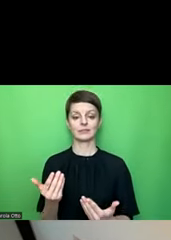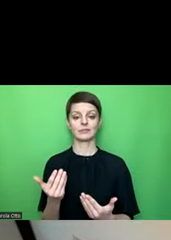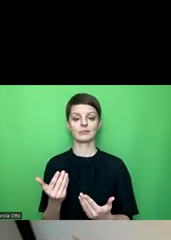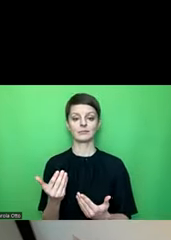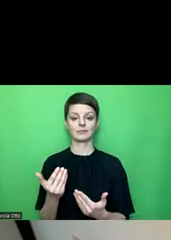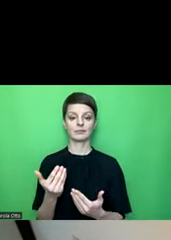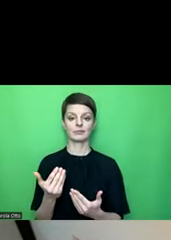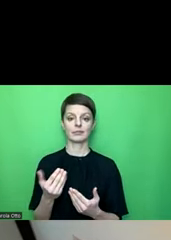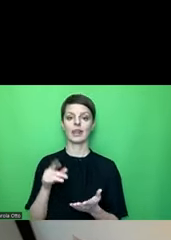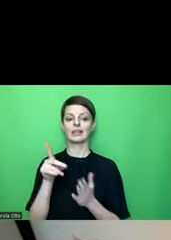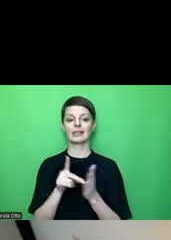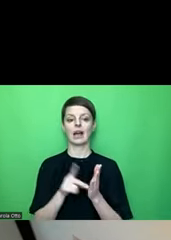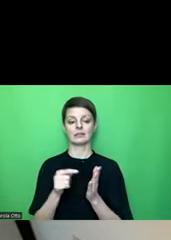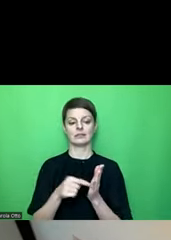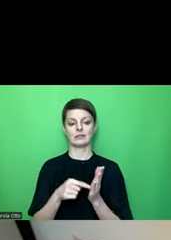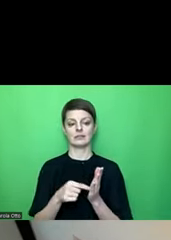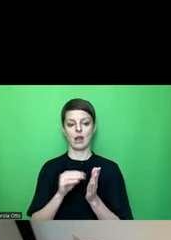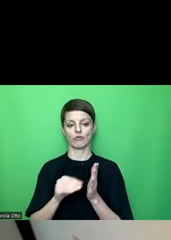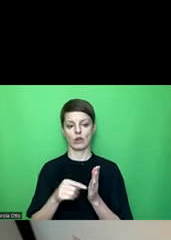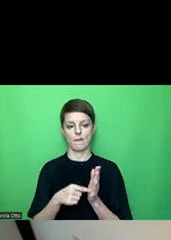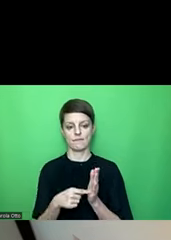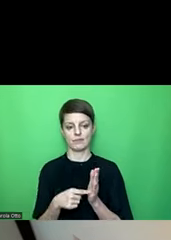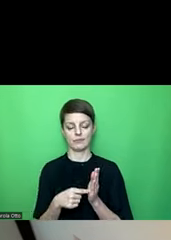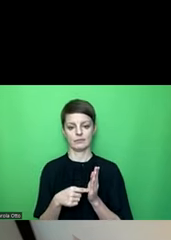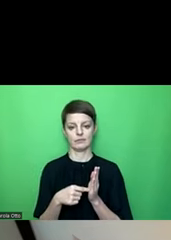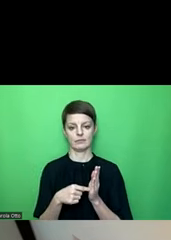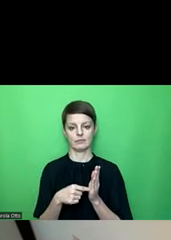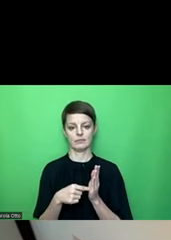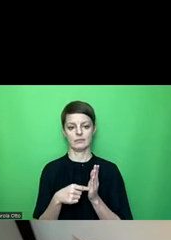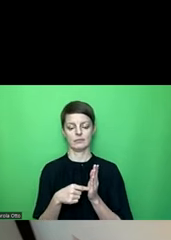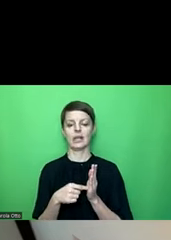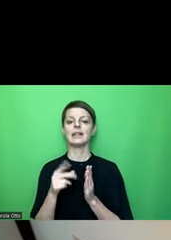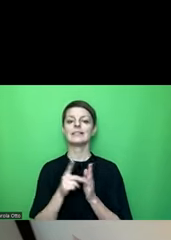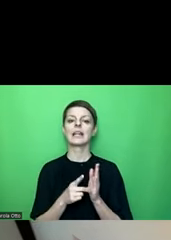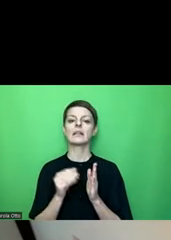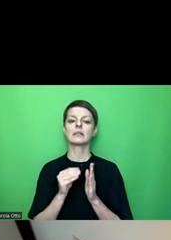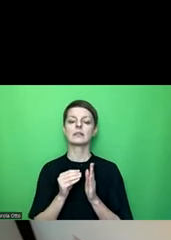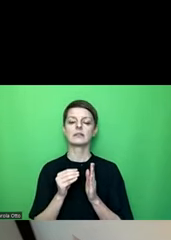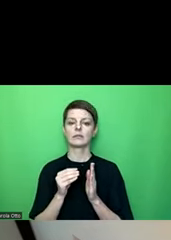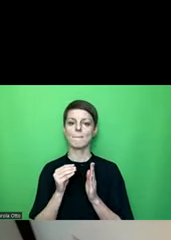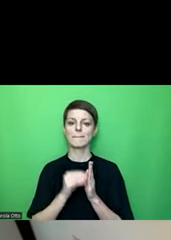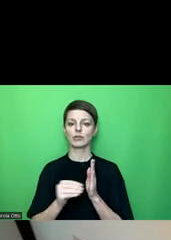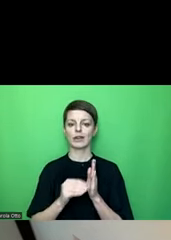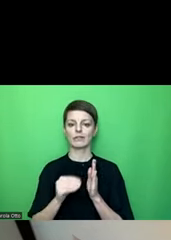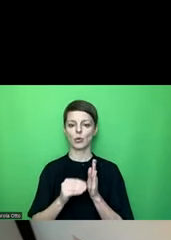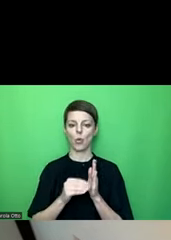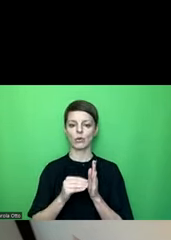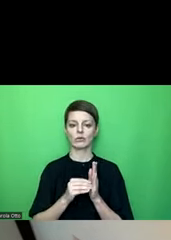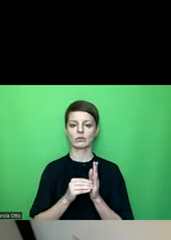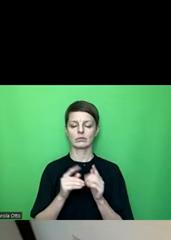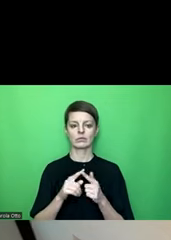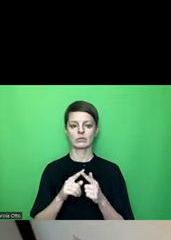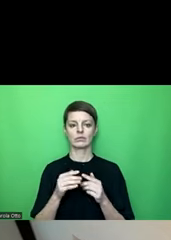mit Reihen in die Daten. Also, ich kann zum Beispiel sagen, die Datenbeschriftung unter weitere Optionen. Ich möchte ja auch